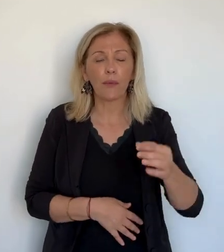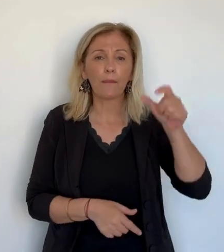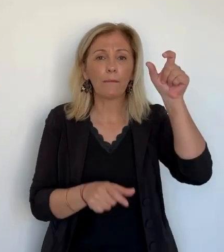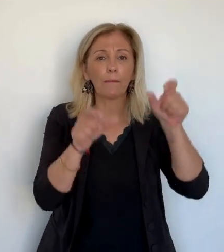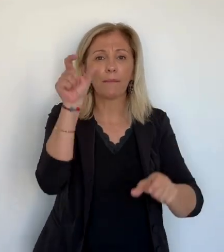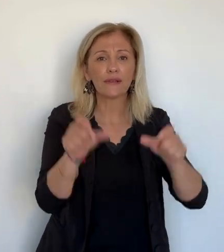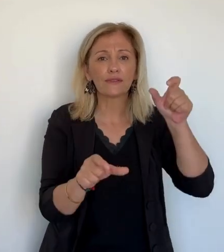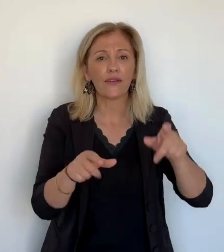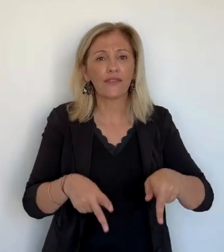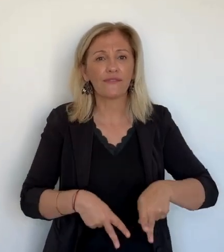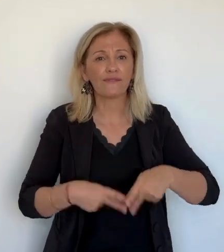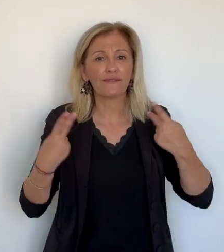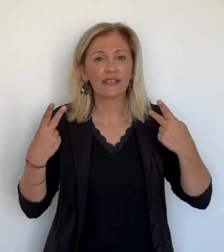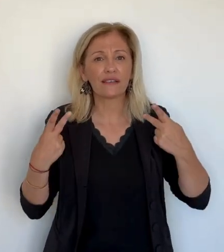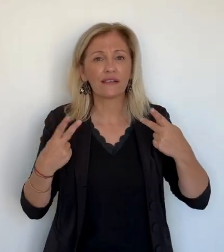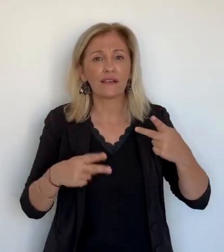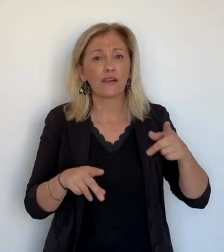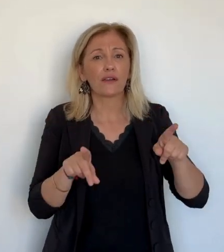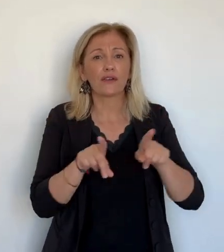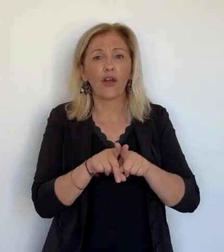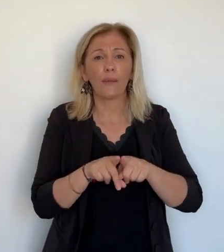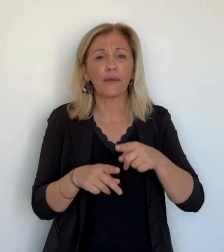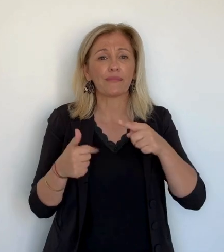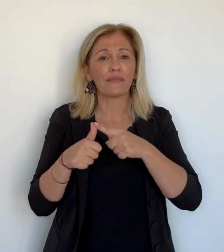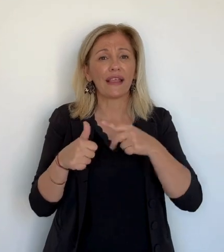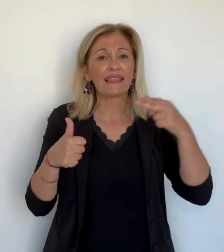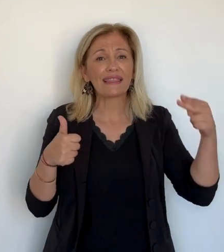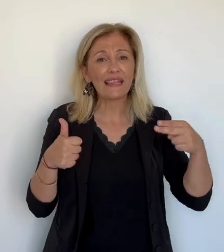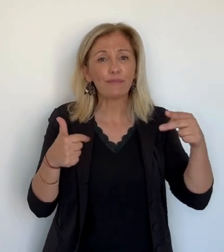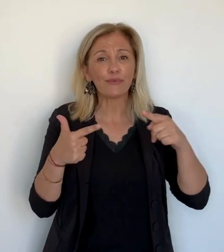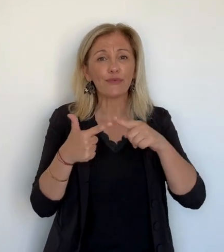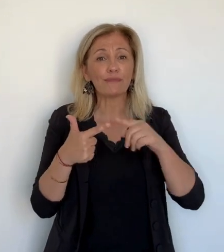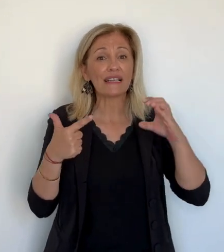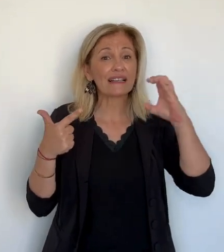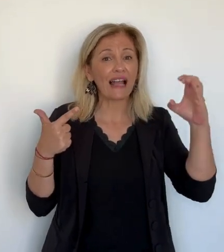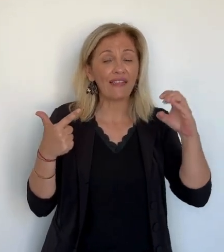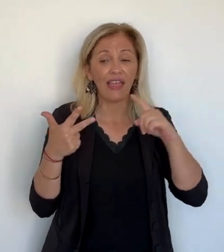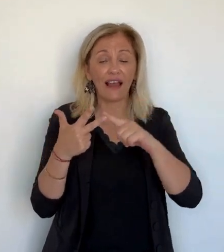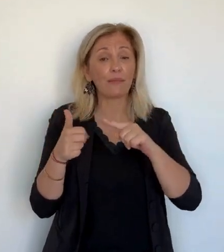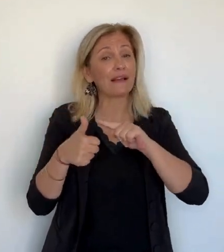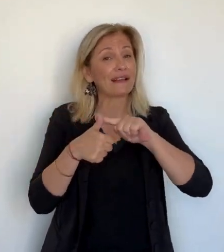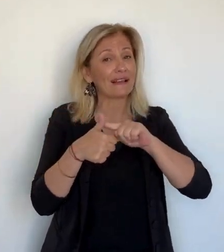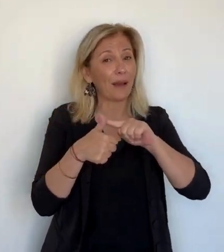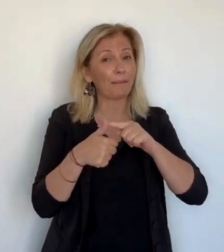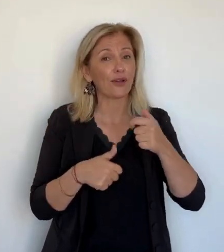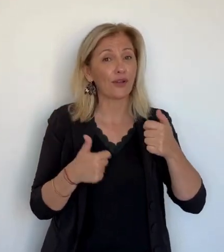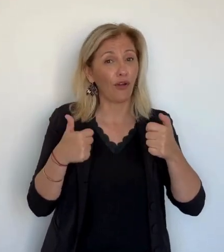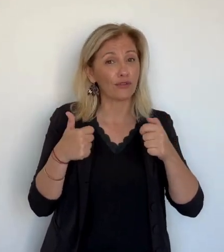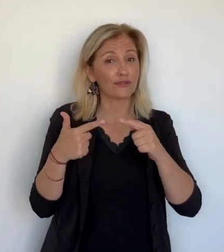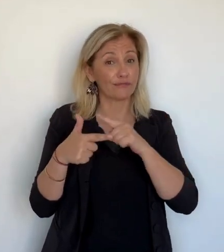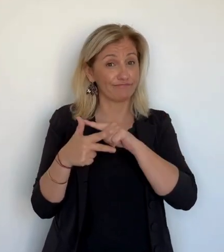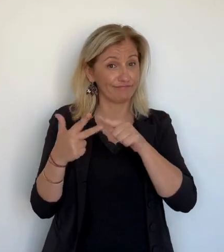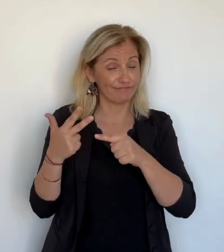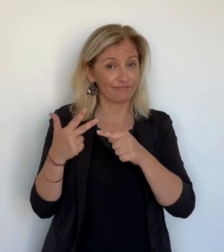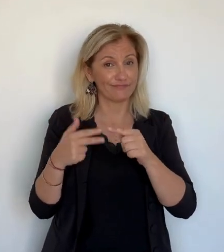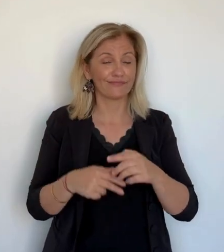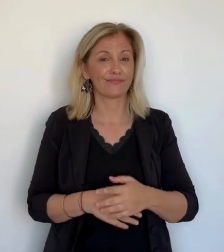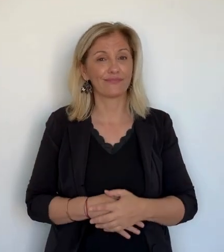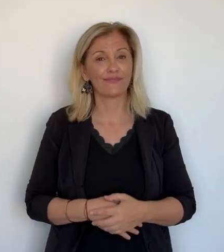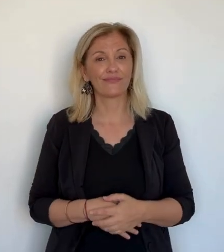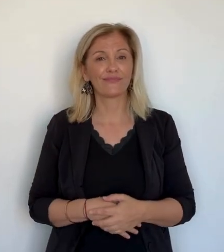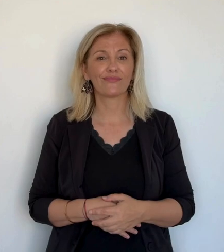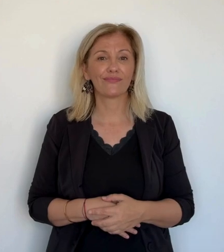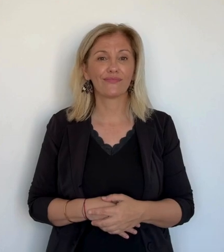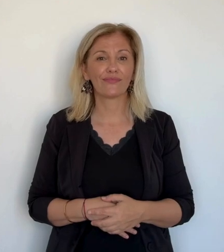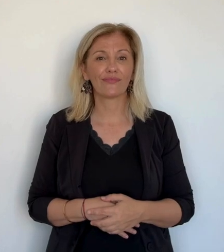résident dans une zone rurale, comme ici dans le Nébiu, le Canal ou bien le Cap-Corse. Sur le plan politique, à 78